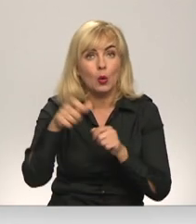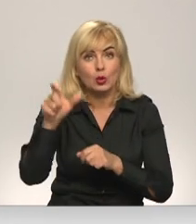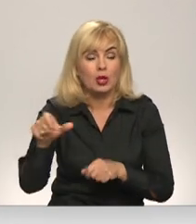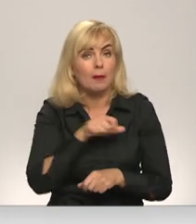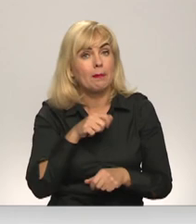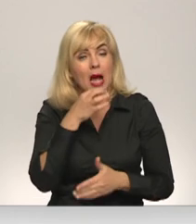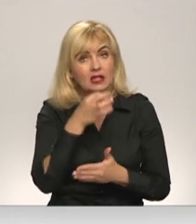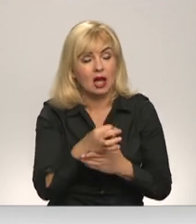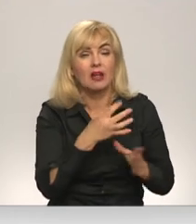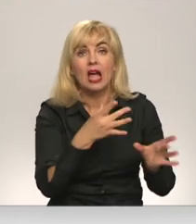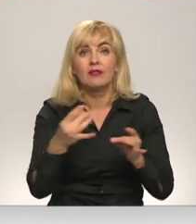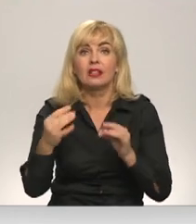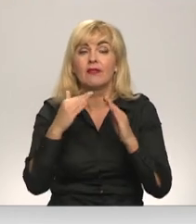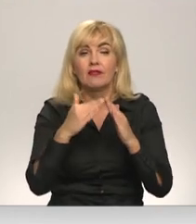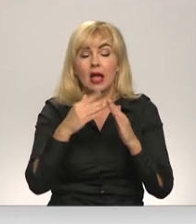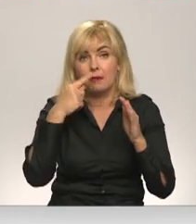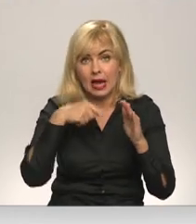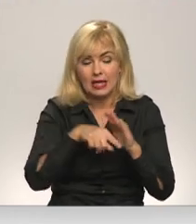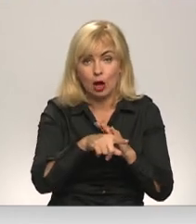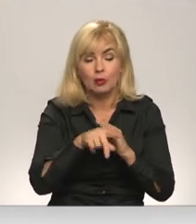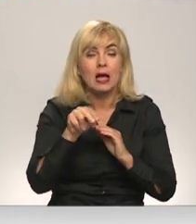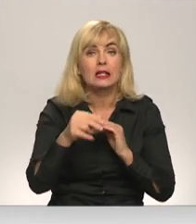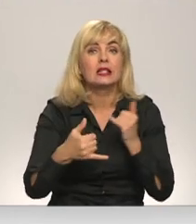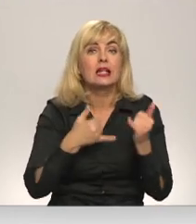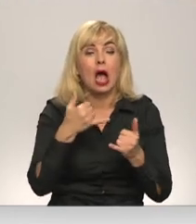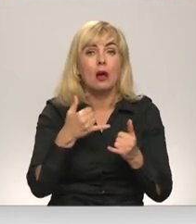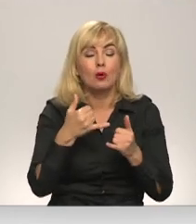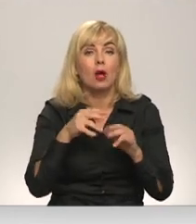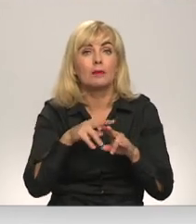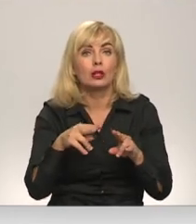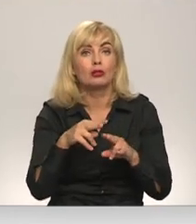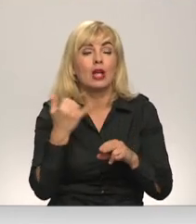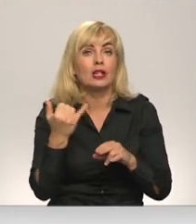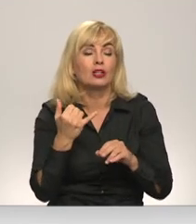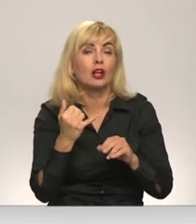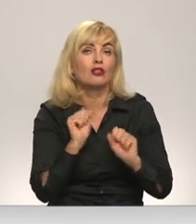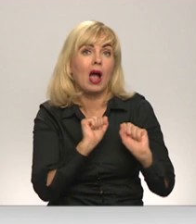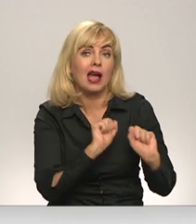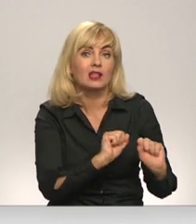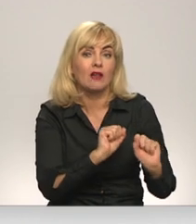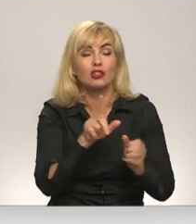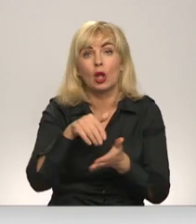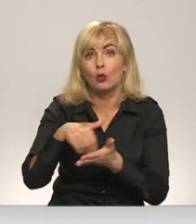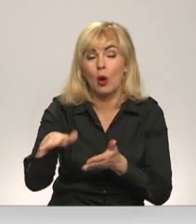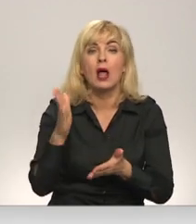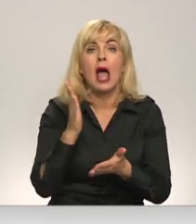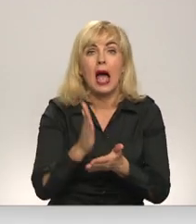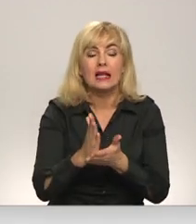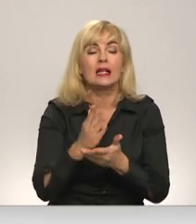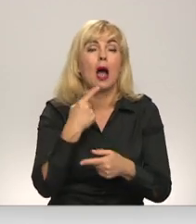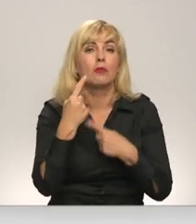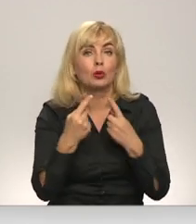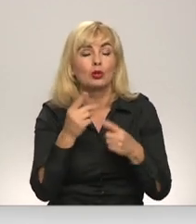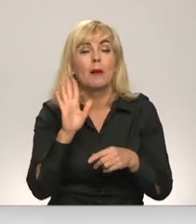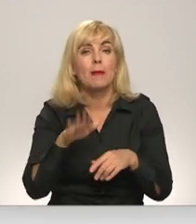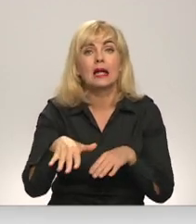atbildījis, ka infekcija fermā iekļuvusi. Sēmkopības ministrija ferms īntrašu aizstāvēšana noliec. Mēs esam runājuši tikai un vienīgi